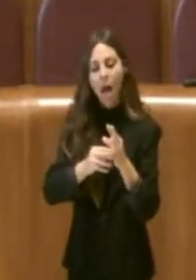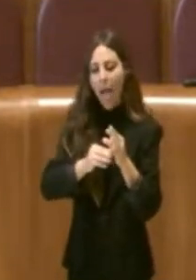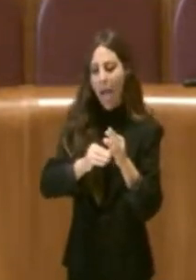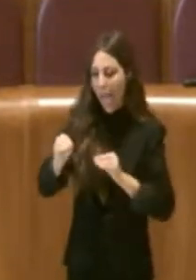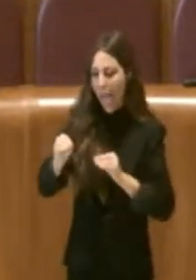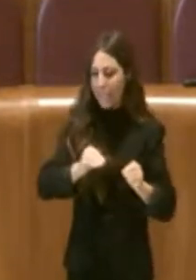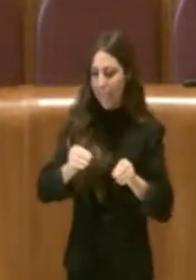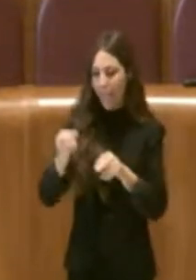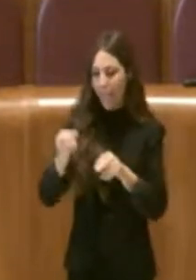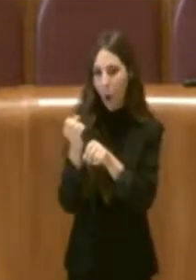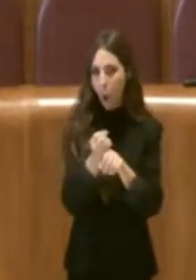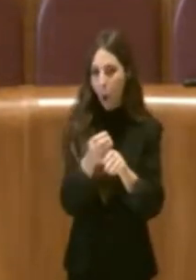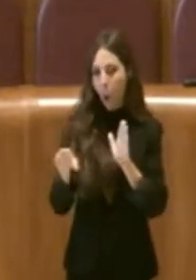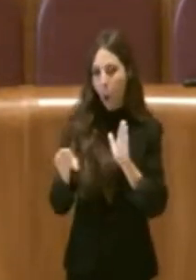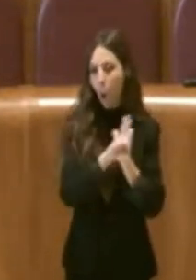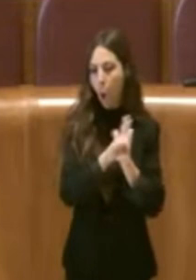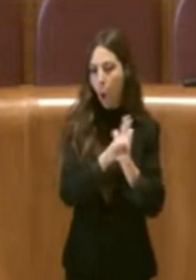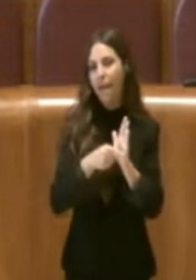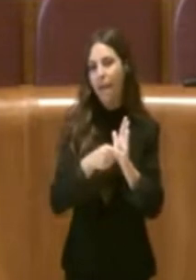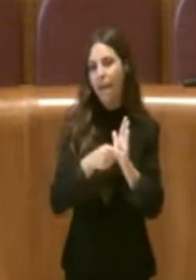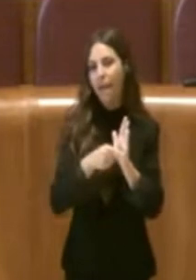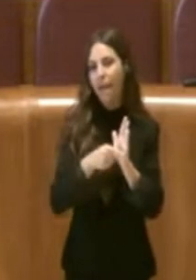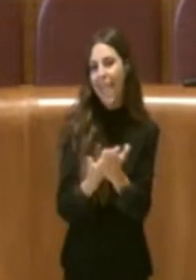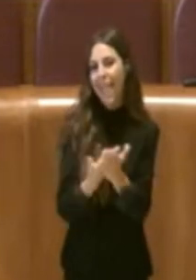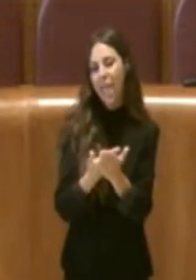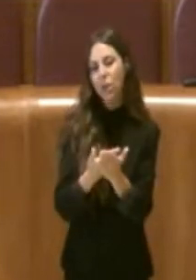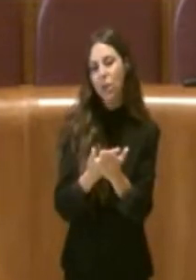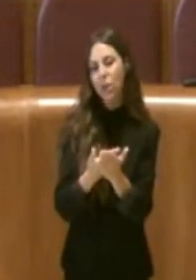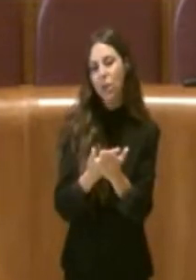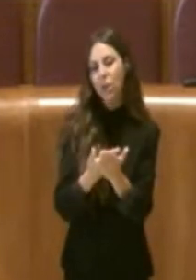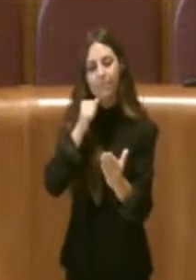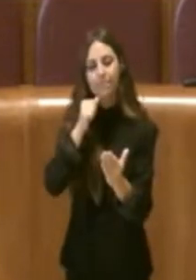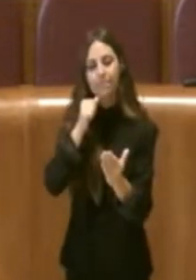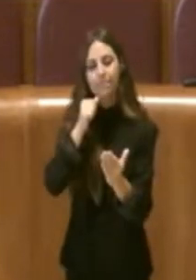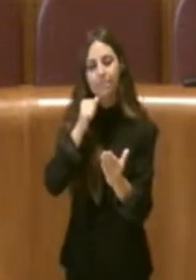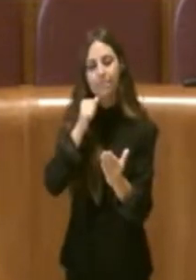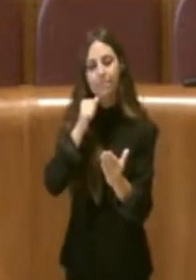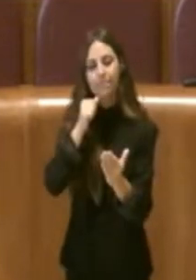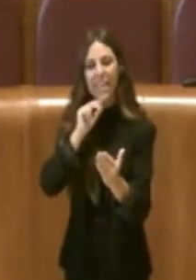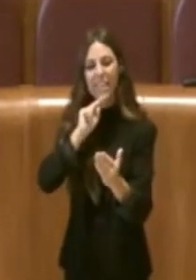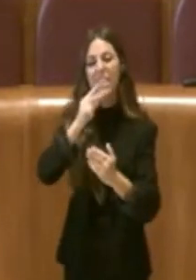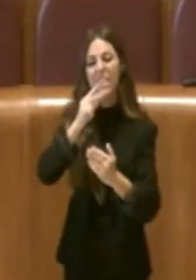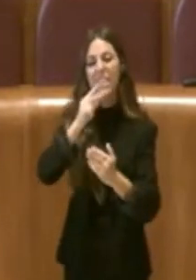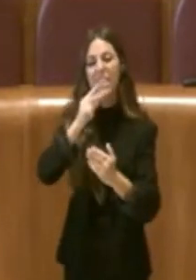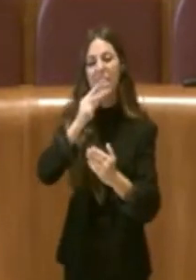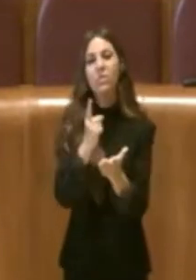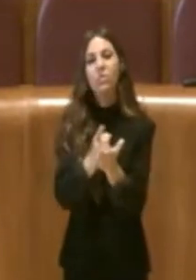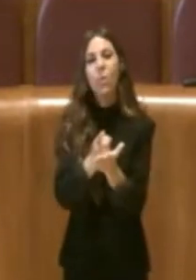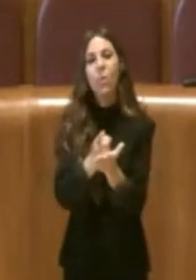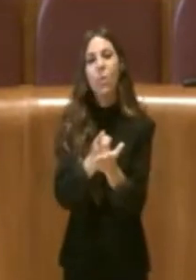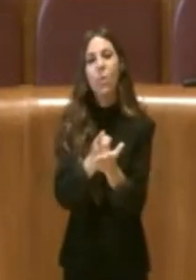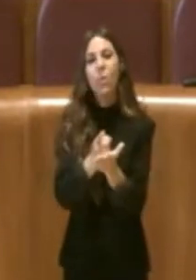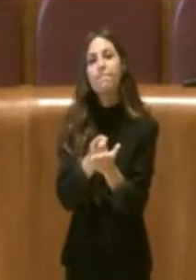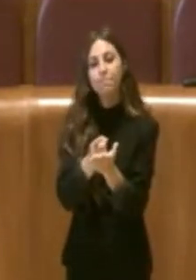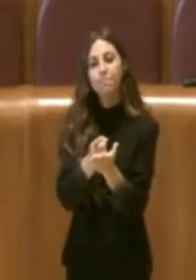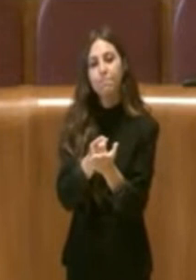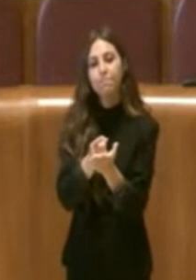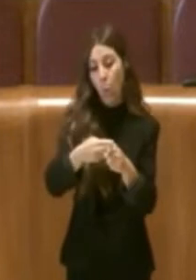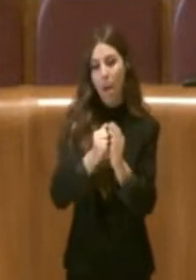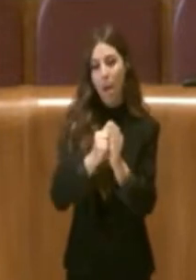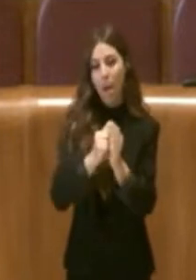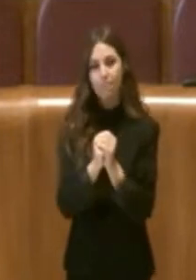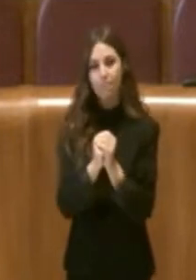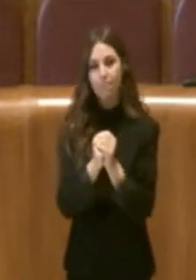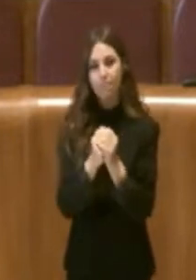costituzionale idoneo per far fronte a quelle che sono le esigenze di una capitale. In